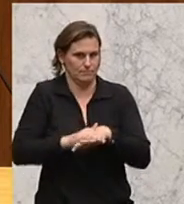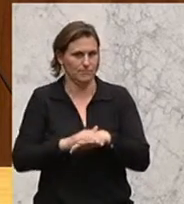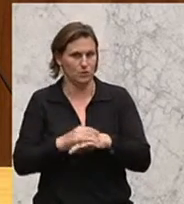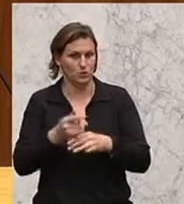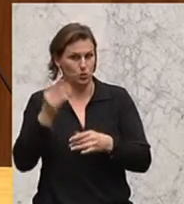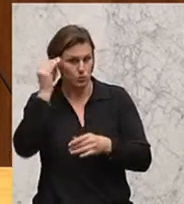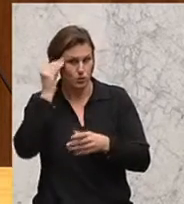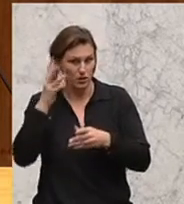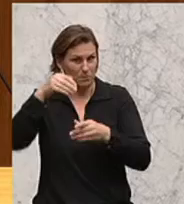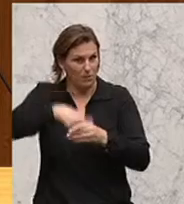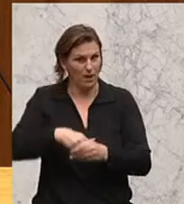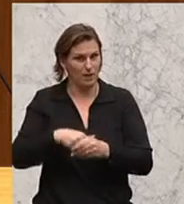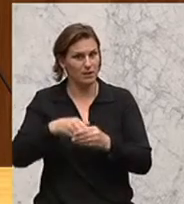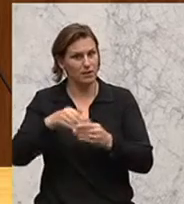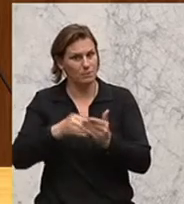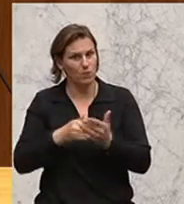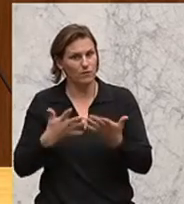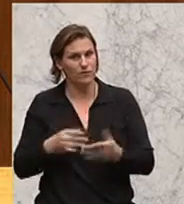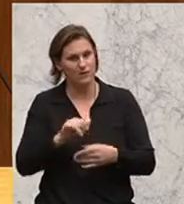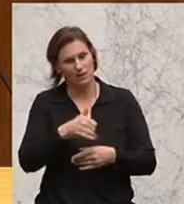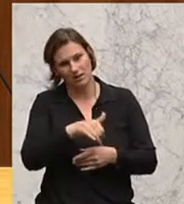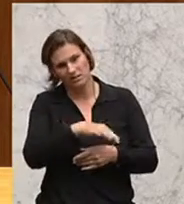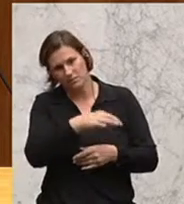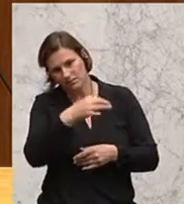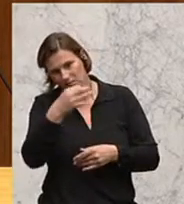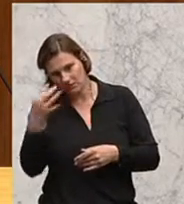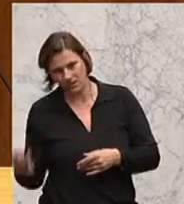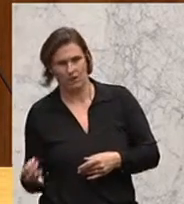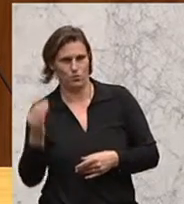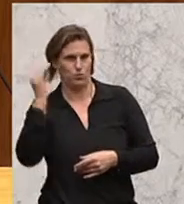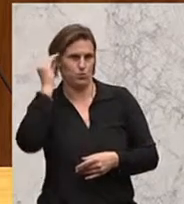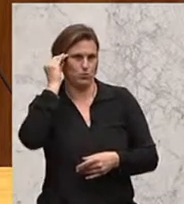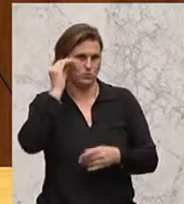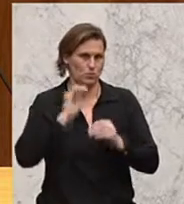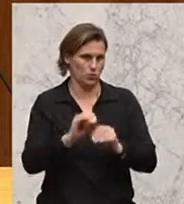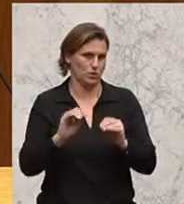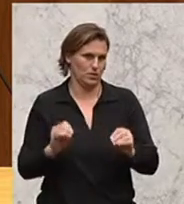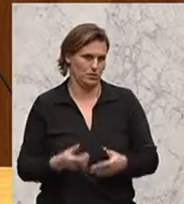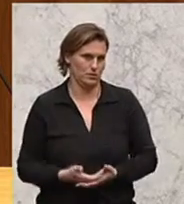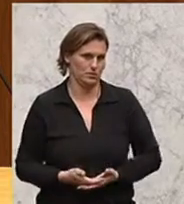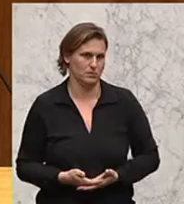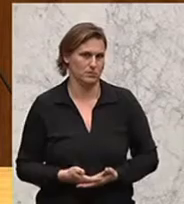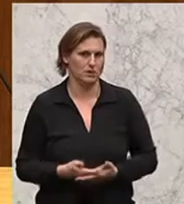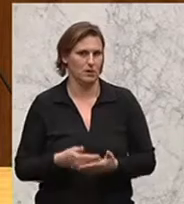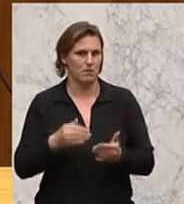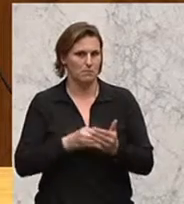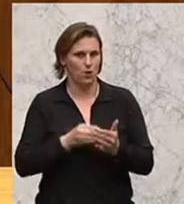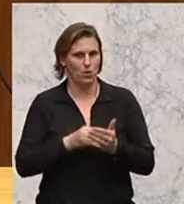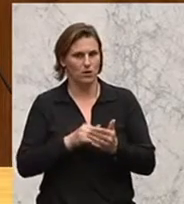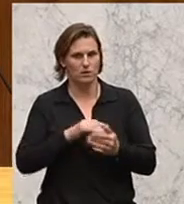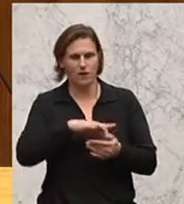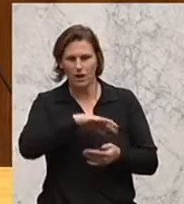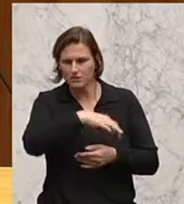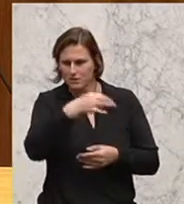der Schule zu implementieren, bräuchten wir einen Ganztagesunterricht. Das heißt, wir wollen einen Ganztagesunterricht, der es